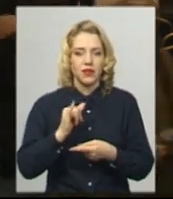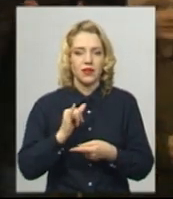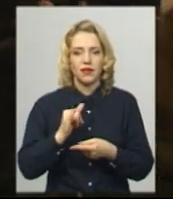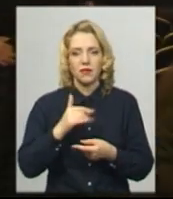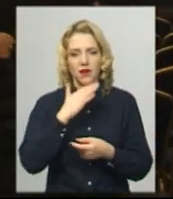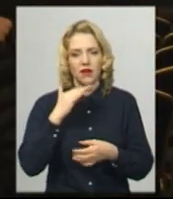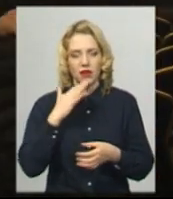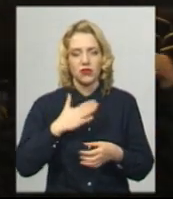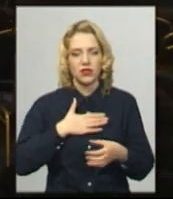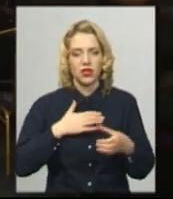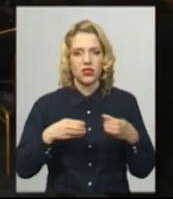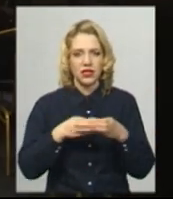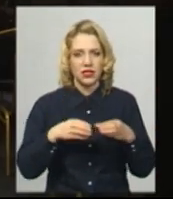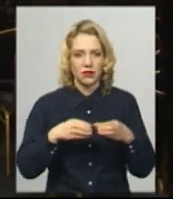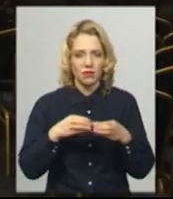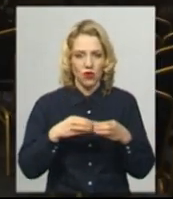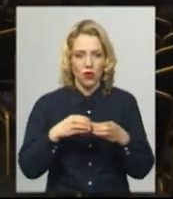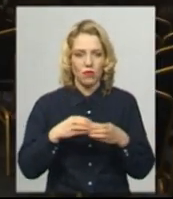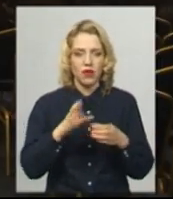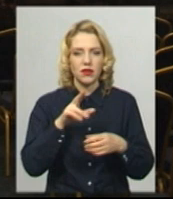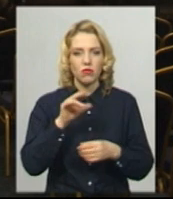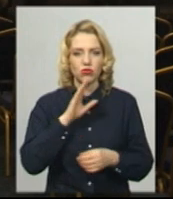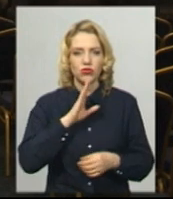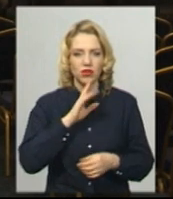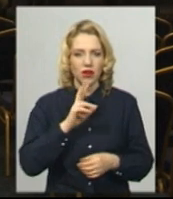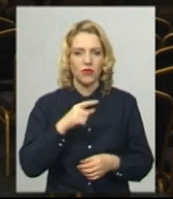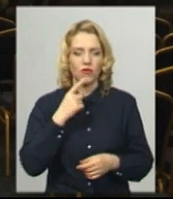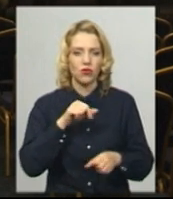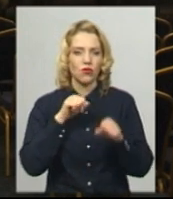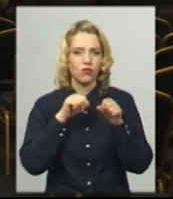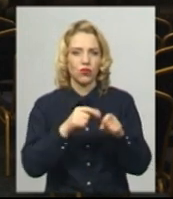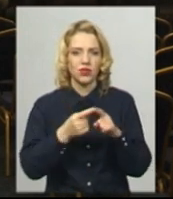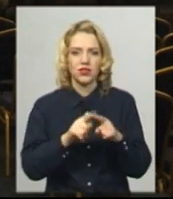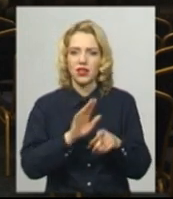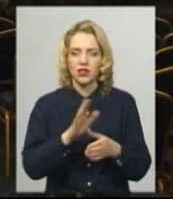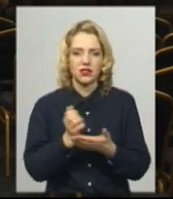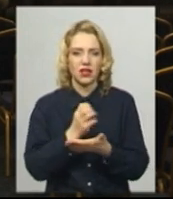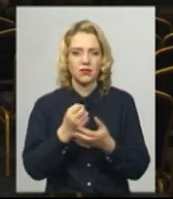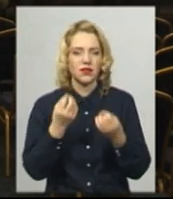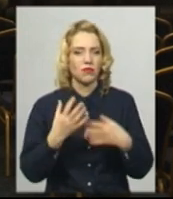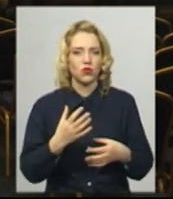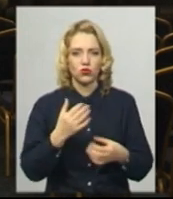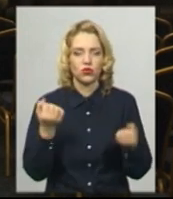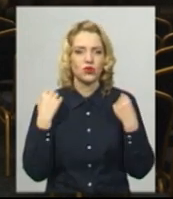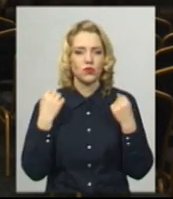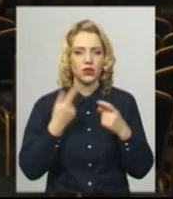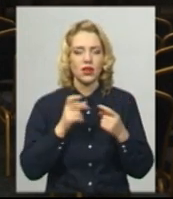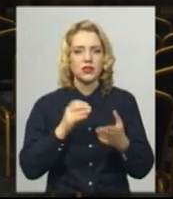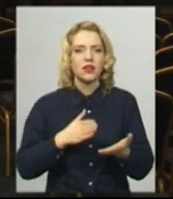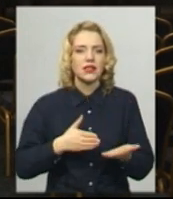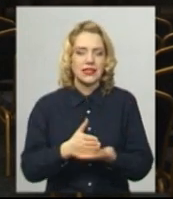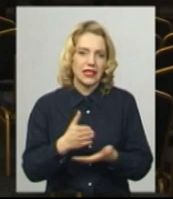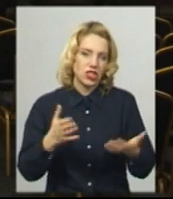команді по жінках говорить, що бокс – це не заробіток, це не просто спорт, це як життя.